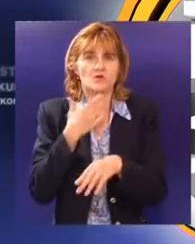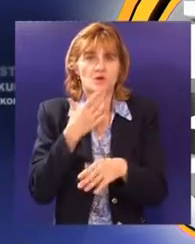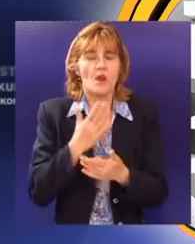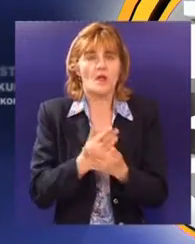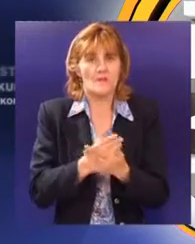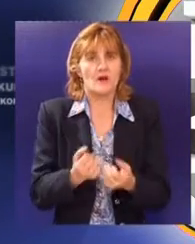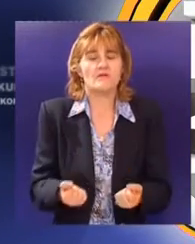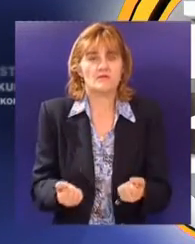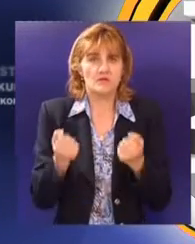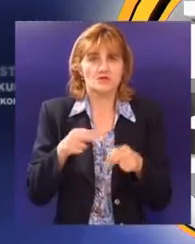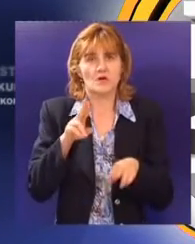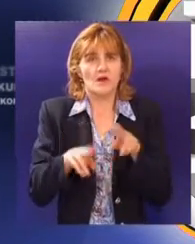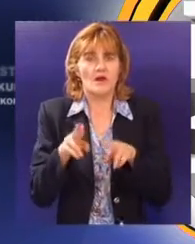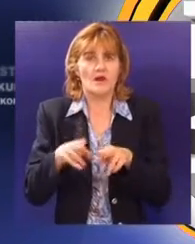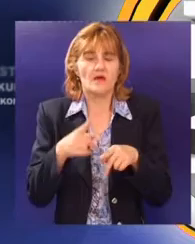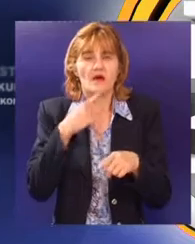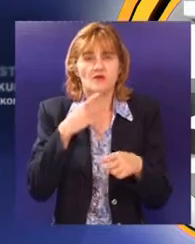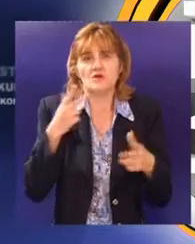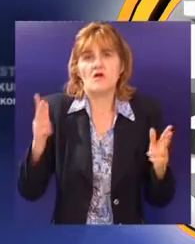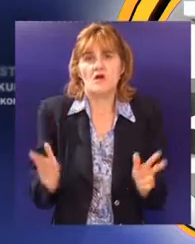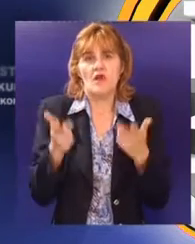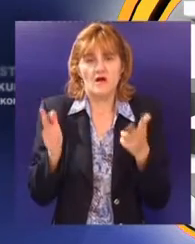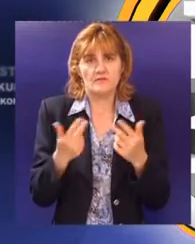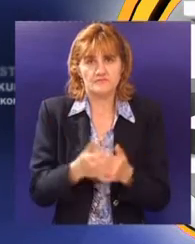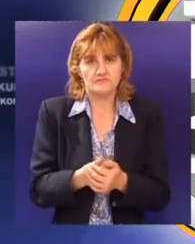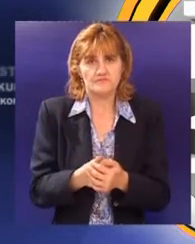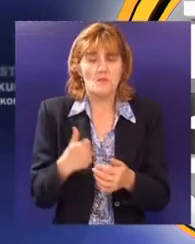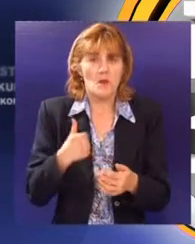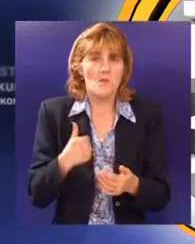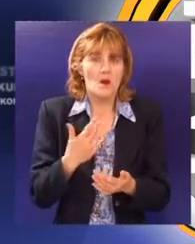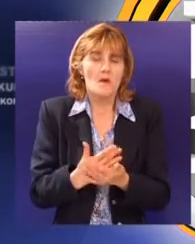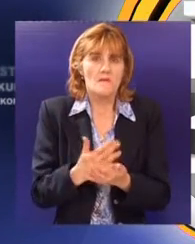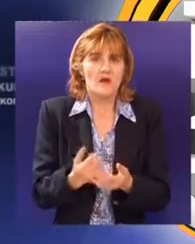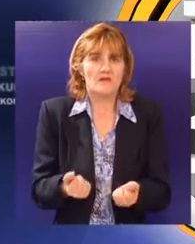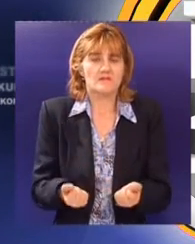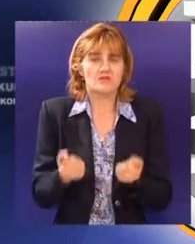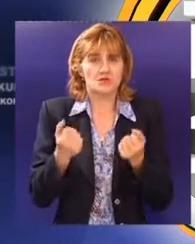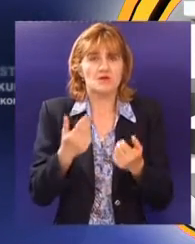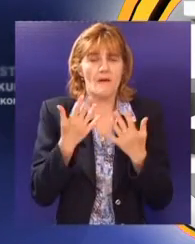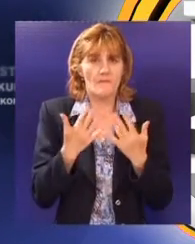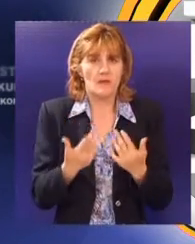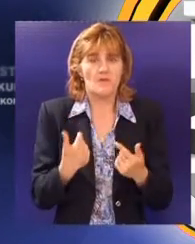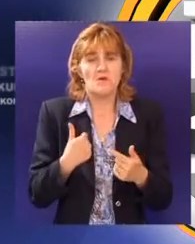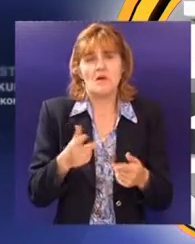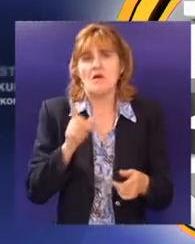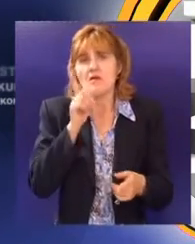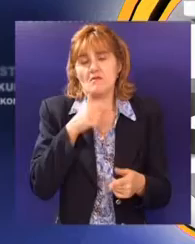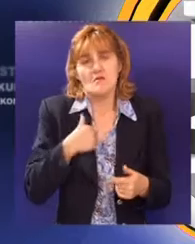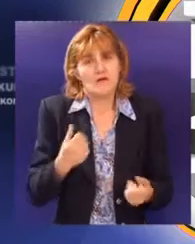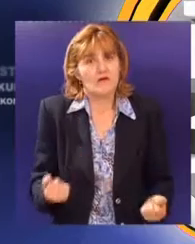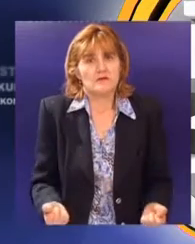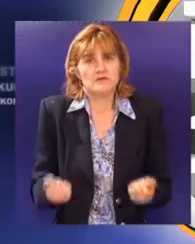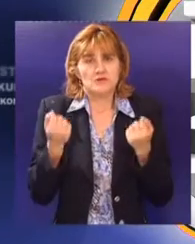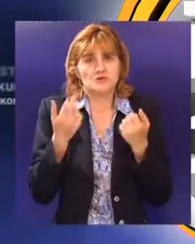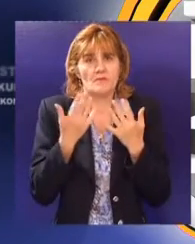zadaci bili prilično teški i neki kažu da su ih sa lakoćom rešili. Ne znam, ne je bilo teža matematika, ali jako su bili teški zadaci